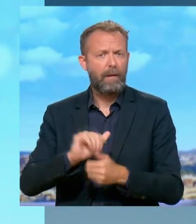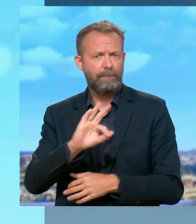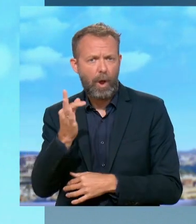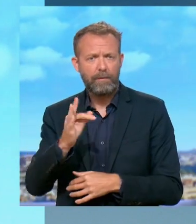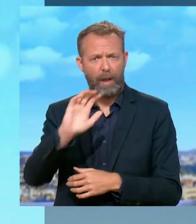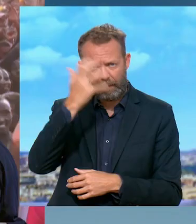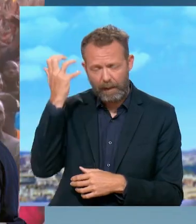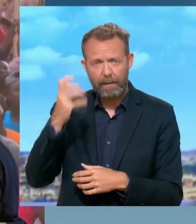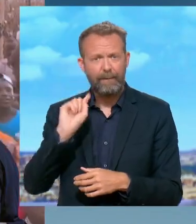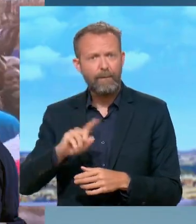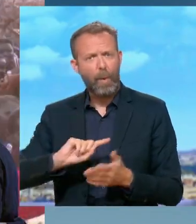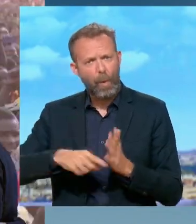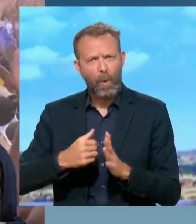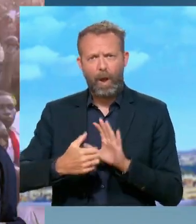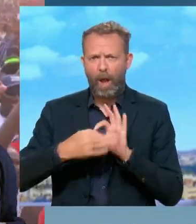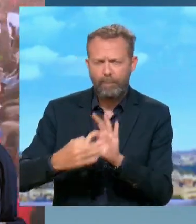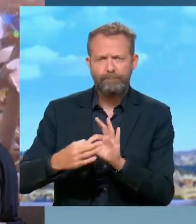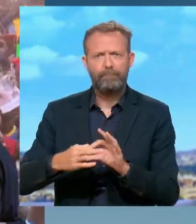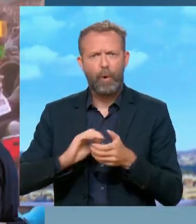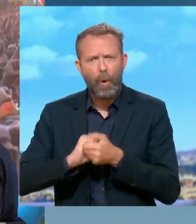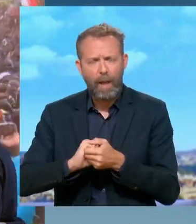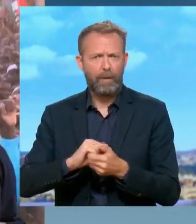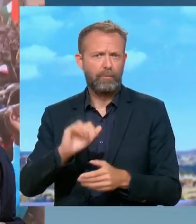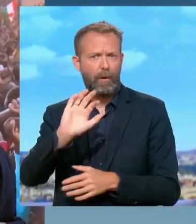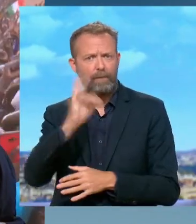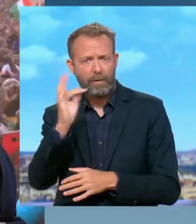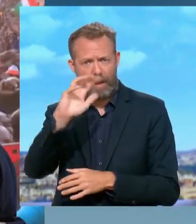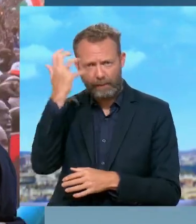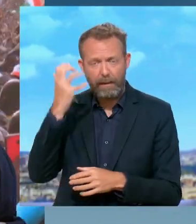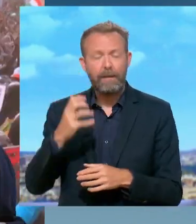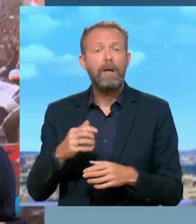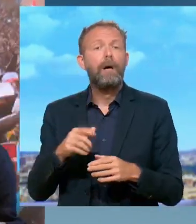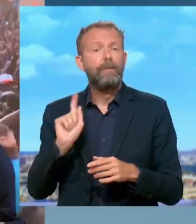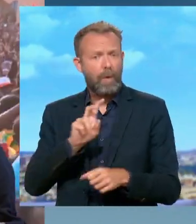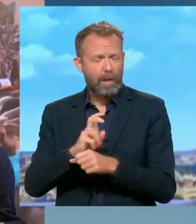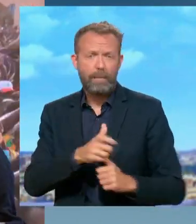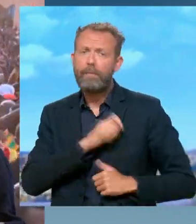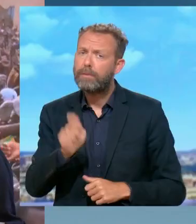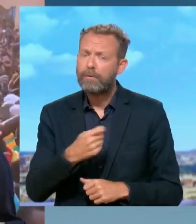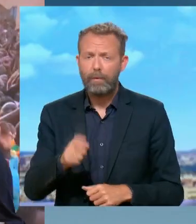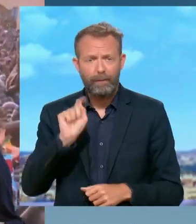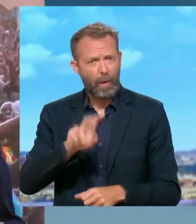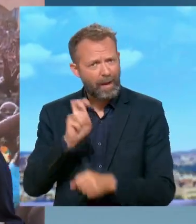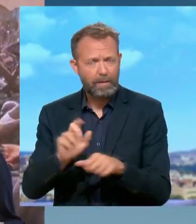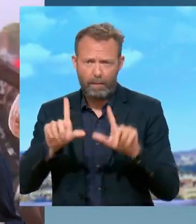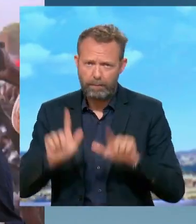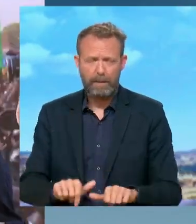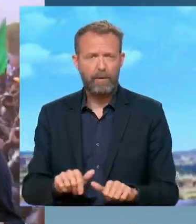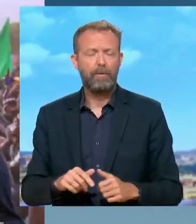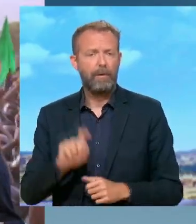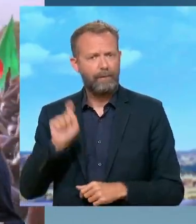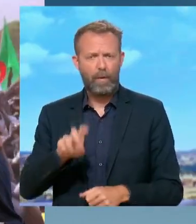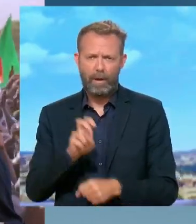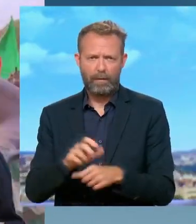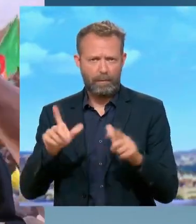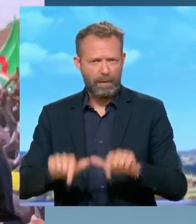repenser nos politiques de coopération en respectant pays. Il faut y rester, notamment au niveau militaire. Mais il faut, garder une présence importante. Il faut